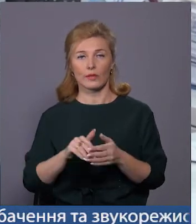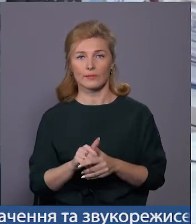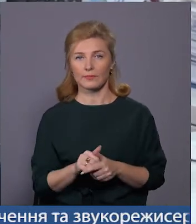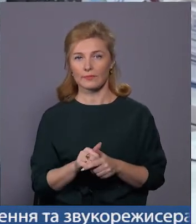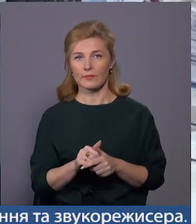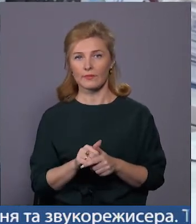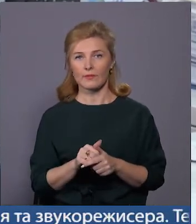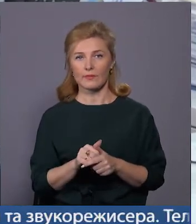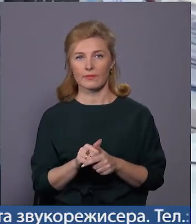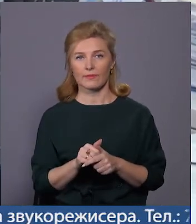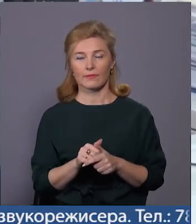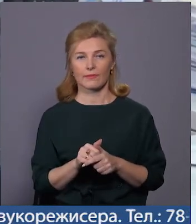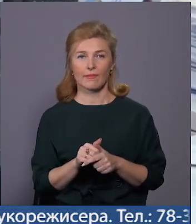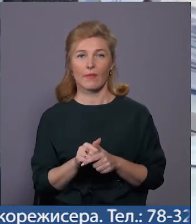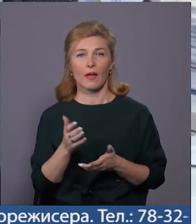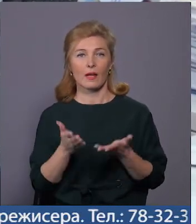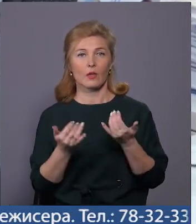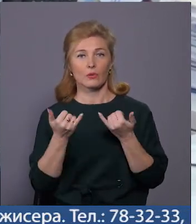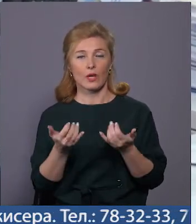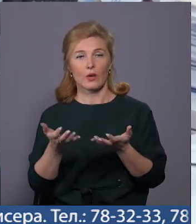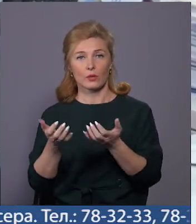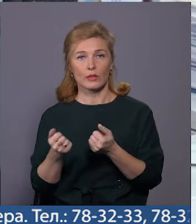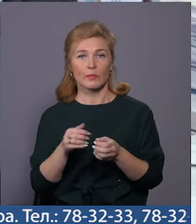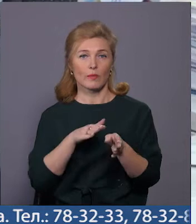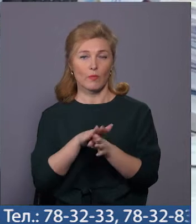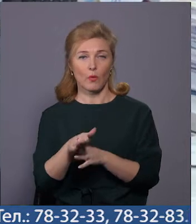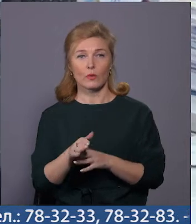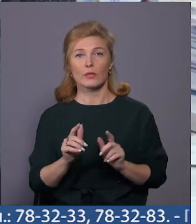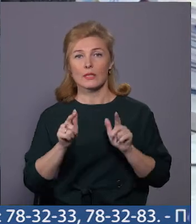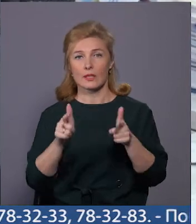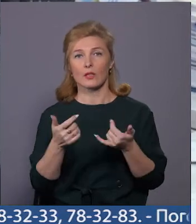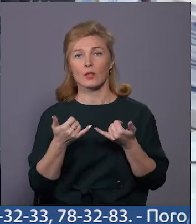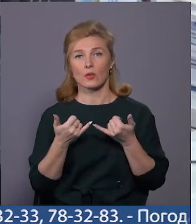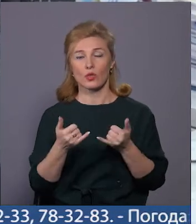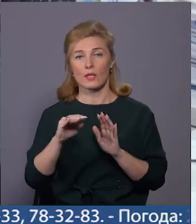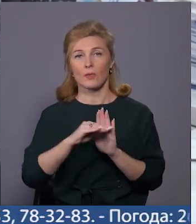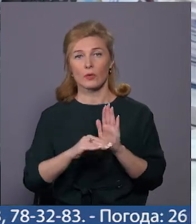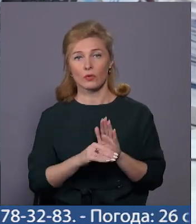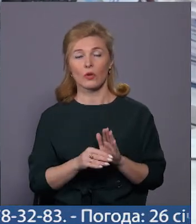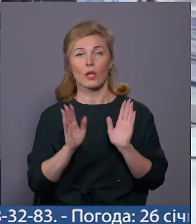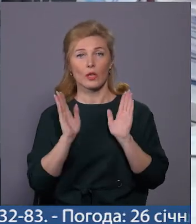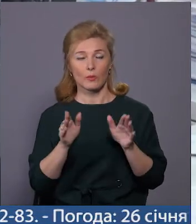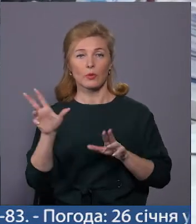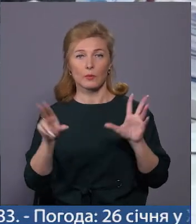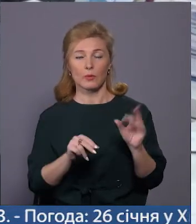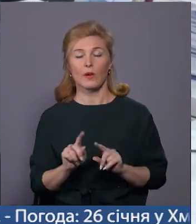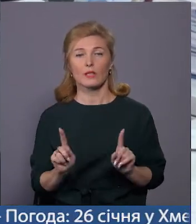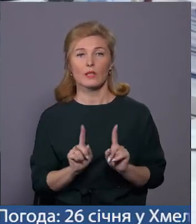імуносупресивної терапії, яку він зараз отримає в повному обсязі згідно сучасних протоколів. І будемо сподіватися, що